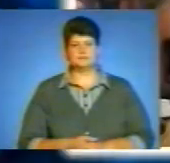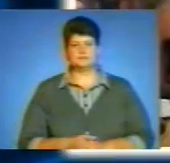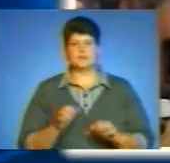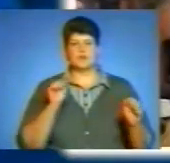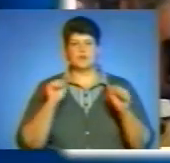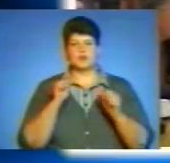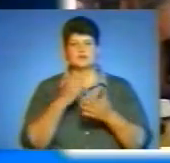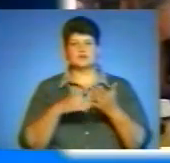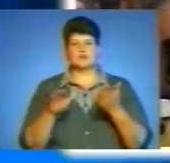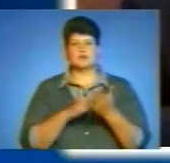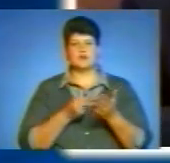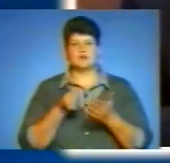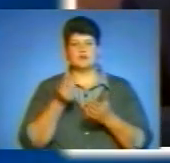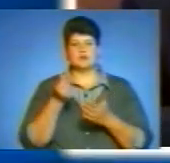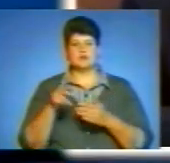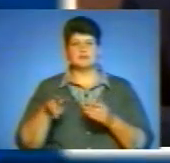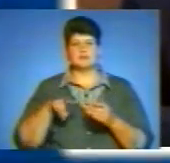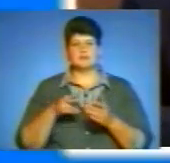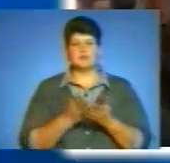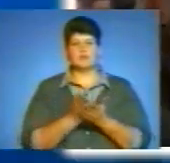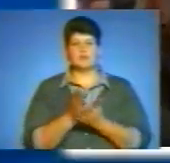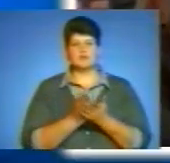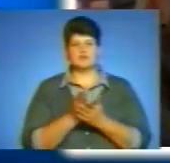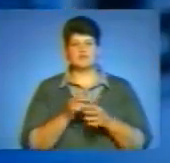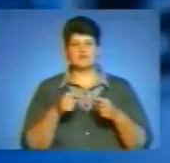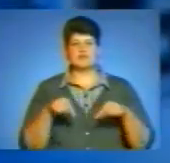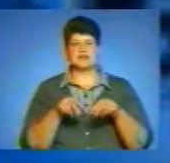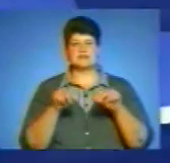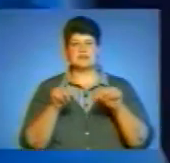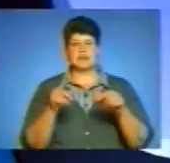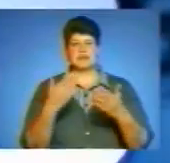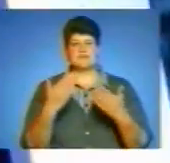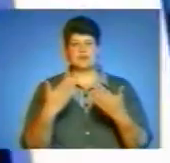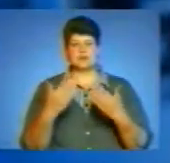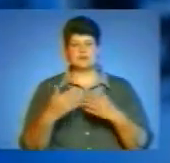Уряд скасував плату за деякі адміністративні послуги у сфері земельних відносин.